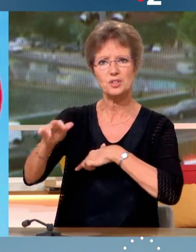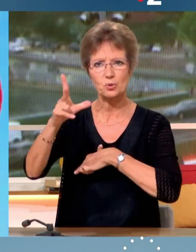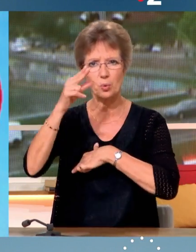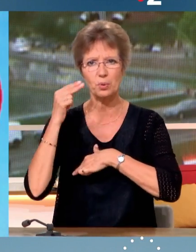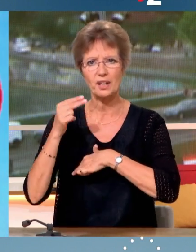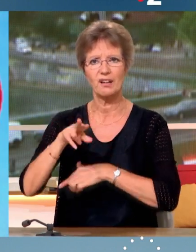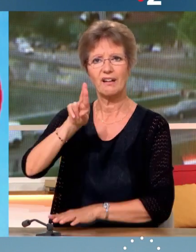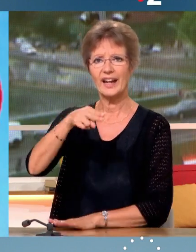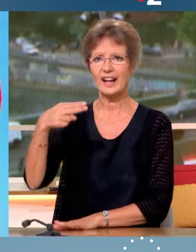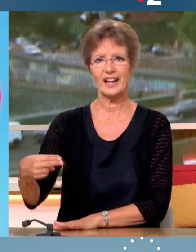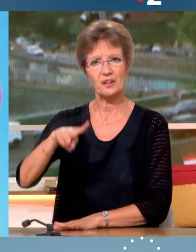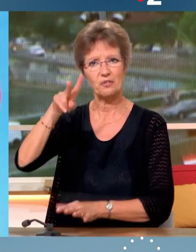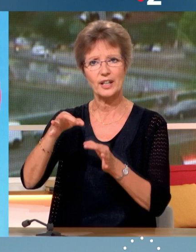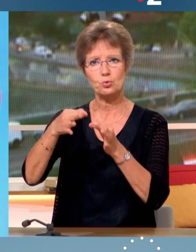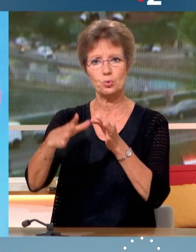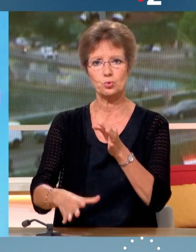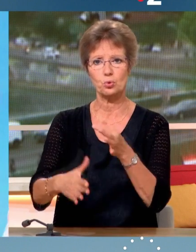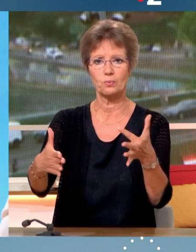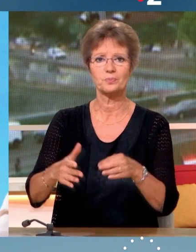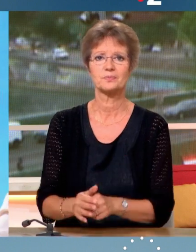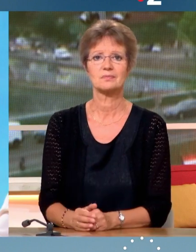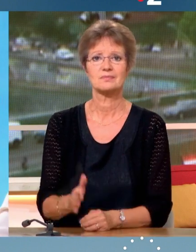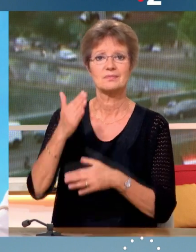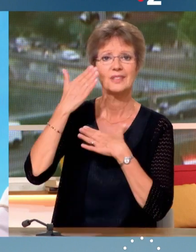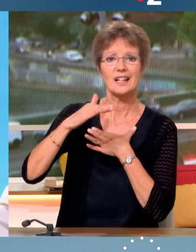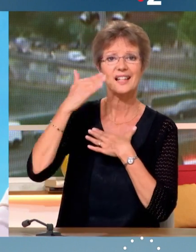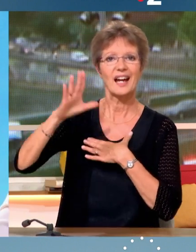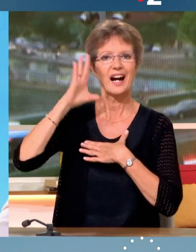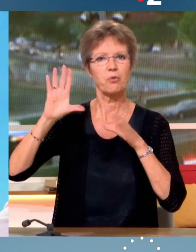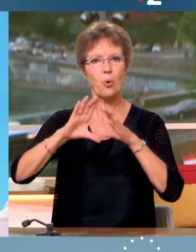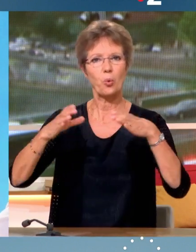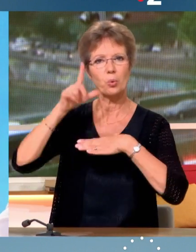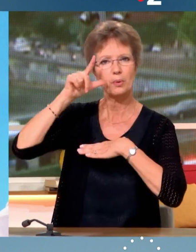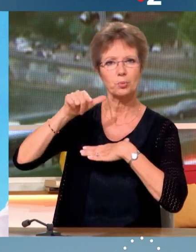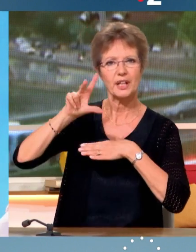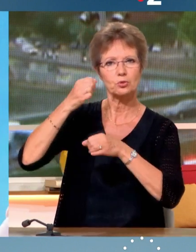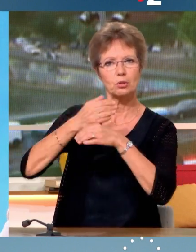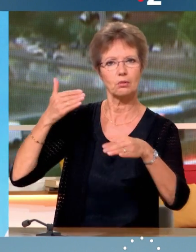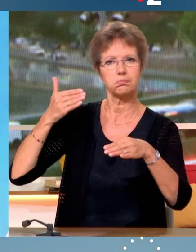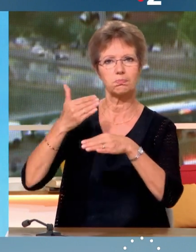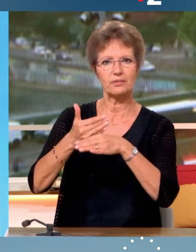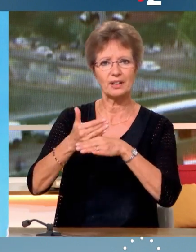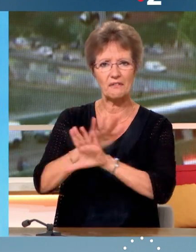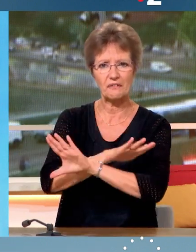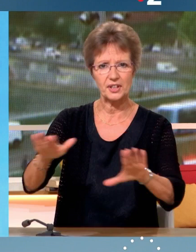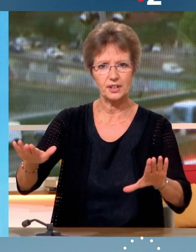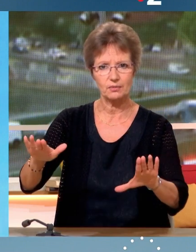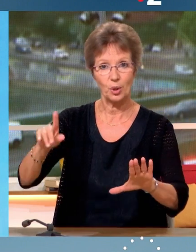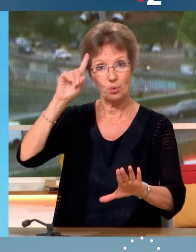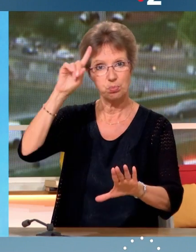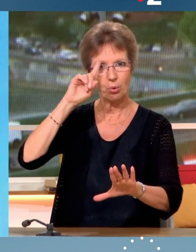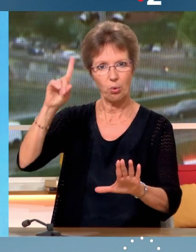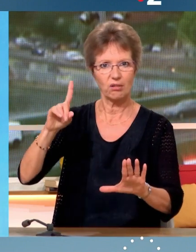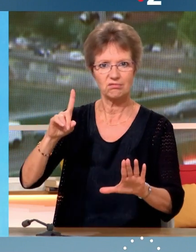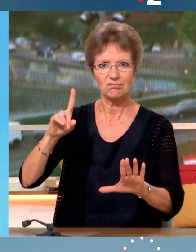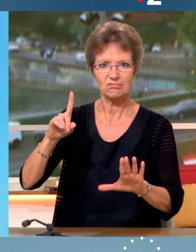la véritable alternative et je crois que ce fameux Front Républicain qui a marché depuis 30 ans ne marche plus parce qu'ils ont compris qu'on était des démocrates. Quelle leçon